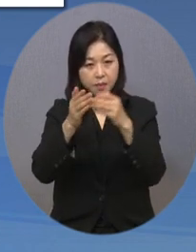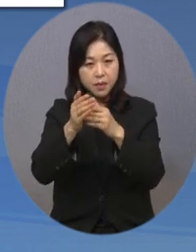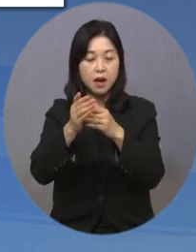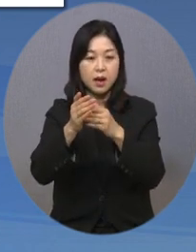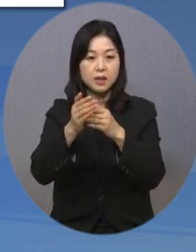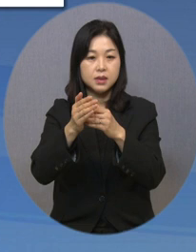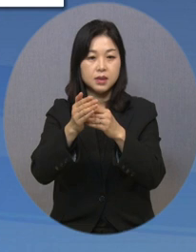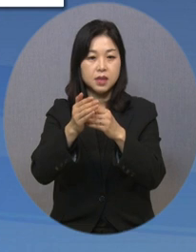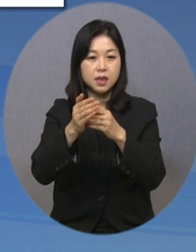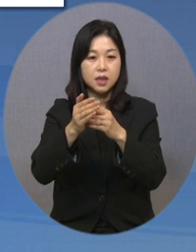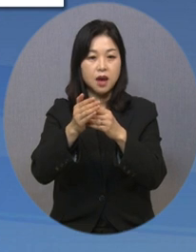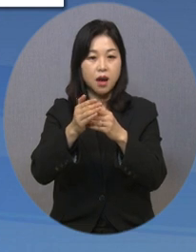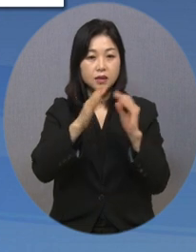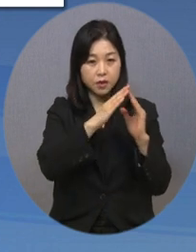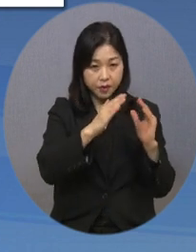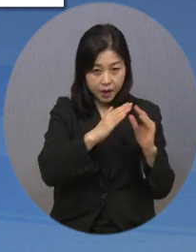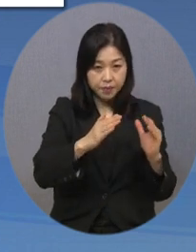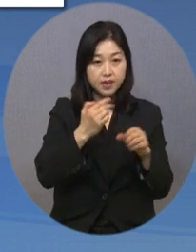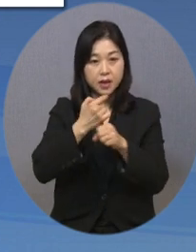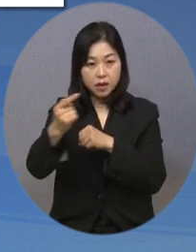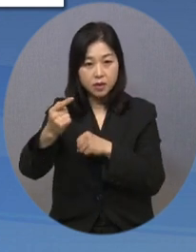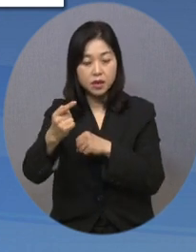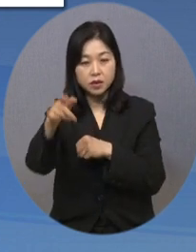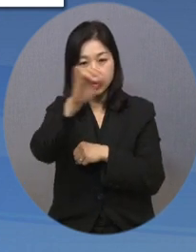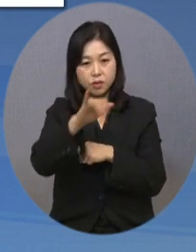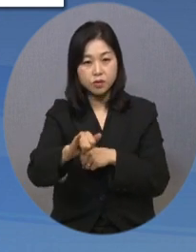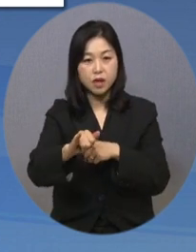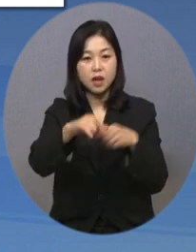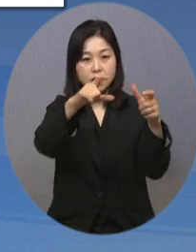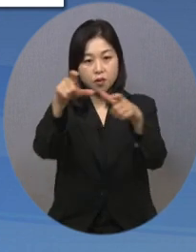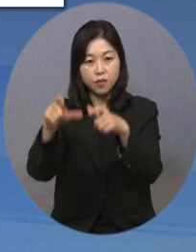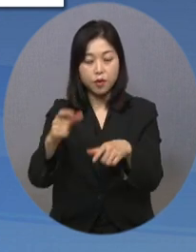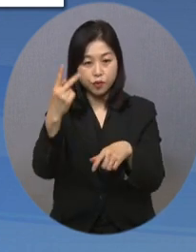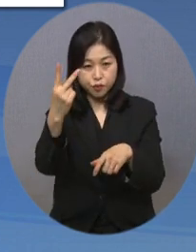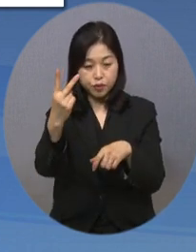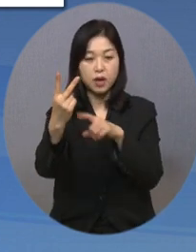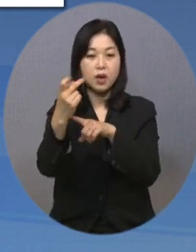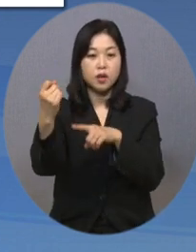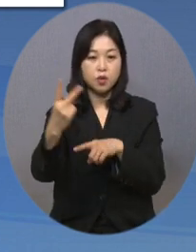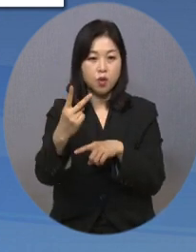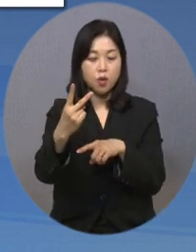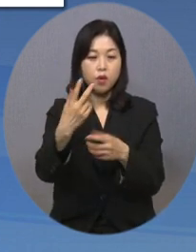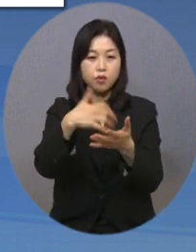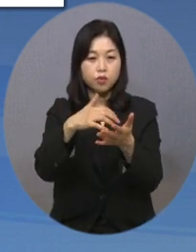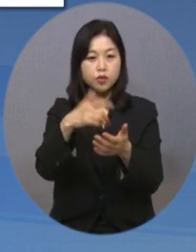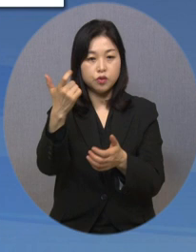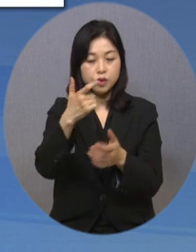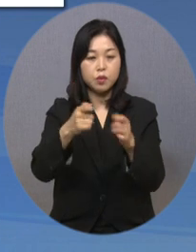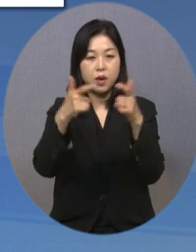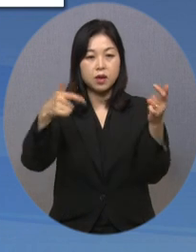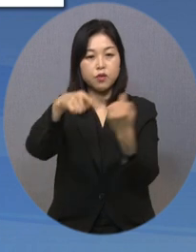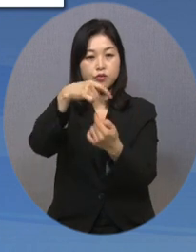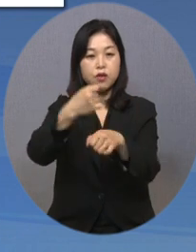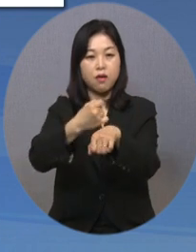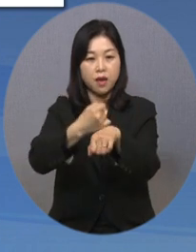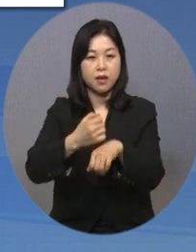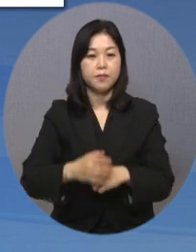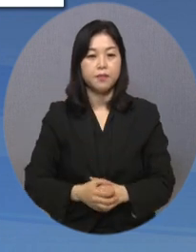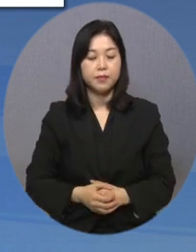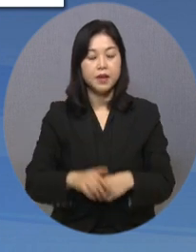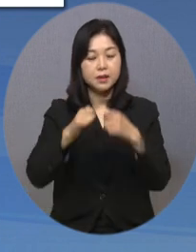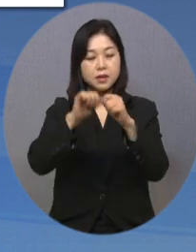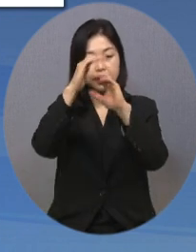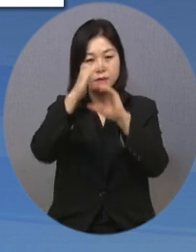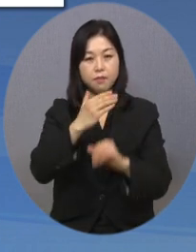운영되며 내년에는 전국 2개 권역, 60개소로 확대 운영할 계획입니다. 이 밖의 자세한